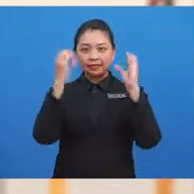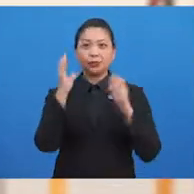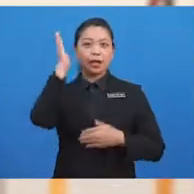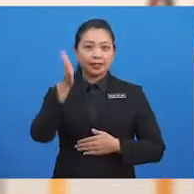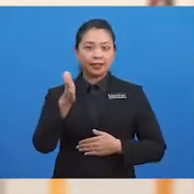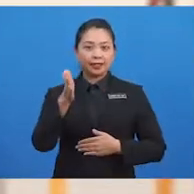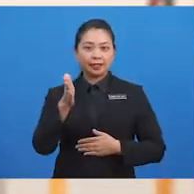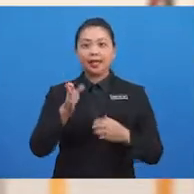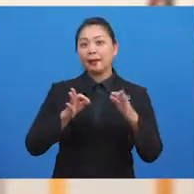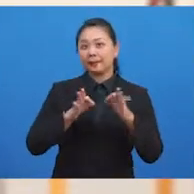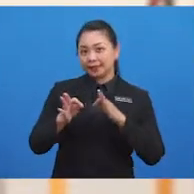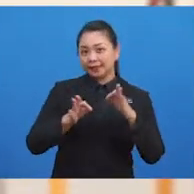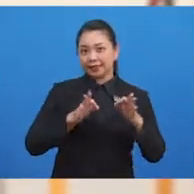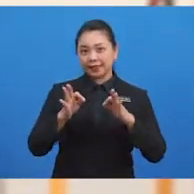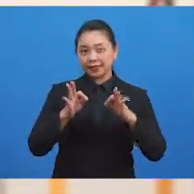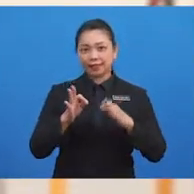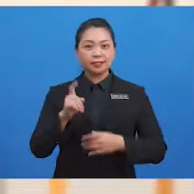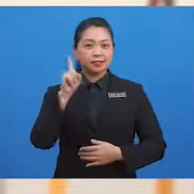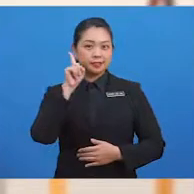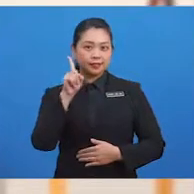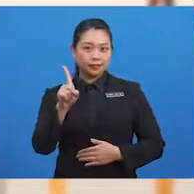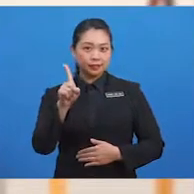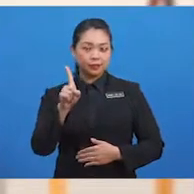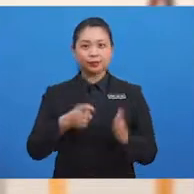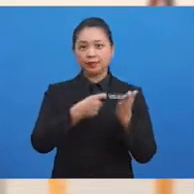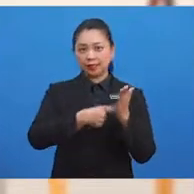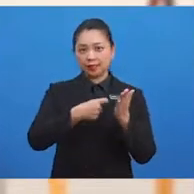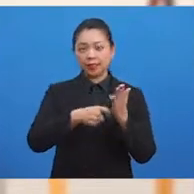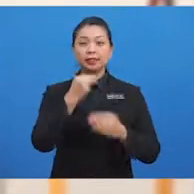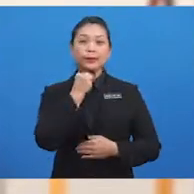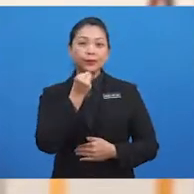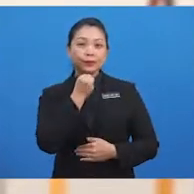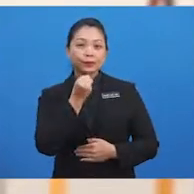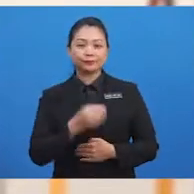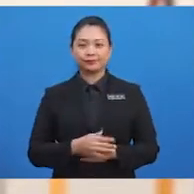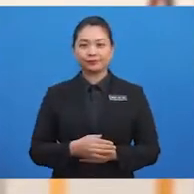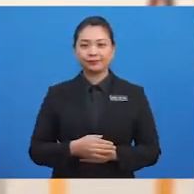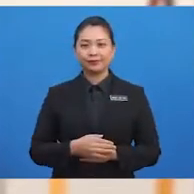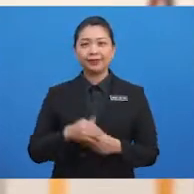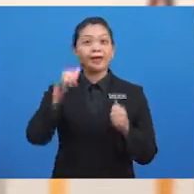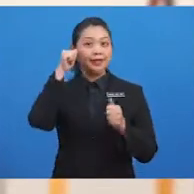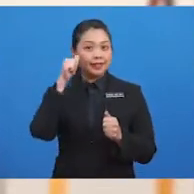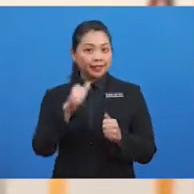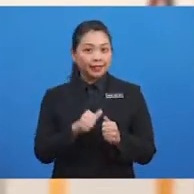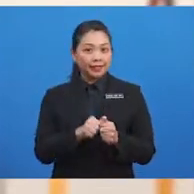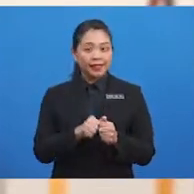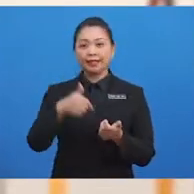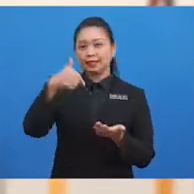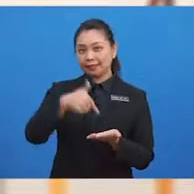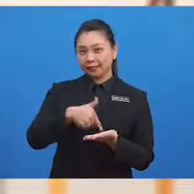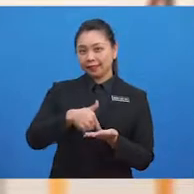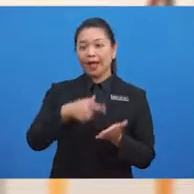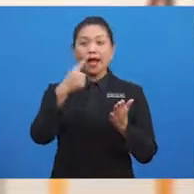menerangkan salah satu nilai pendidikan moral. Ingat lagi tak apakah